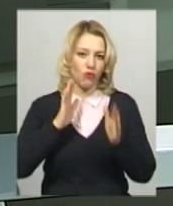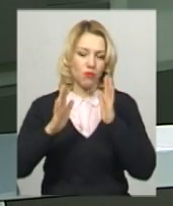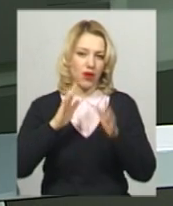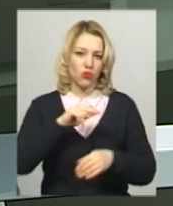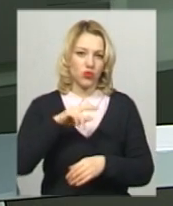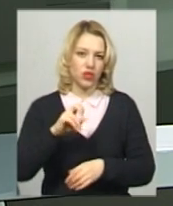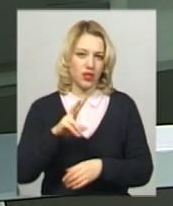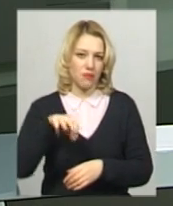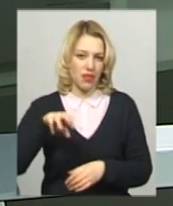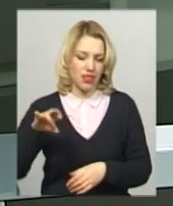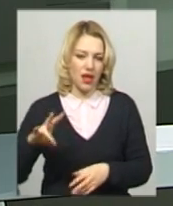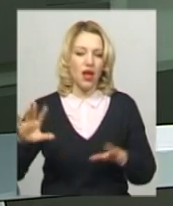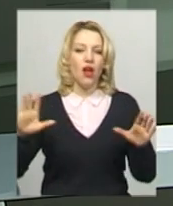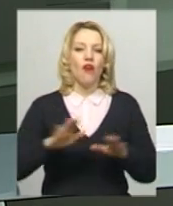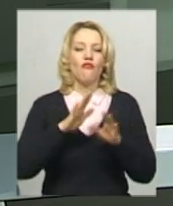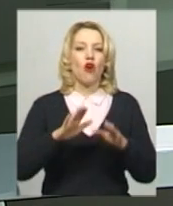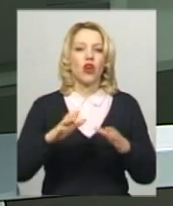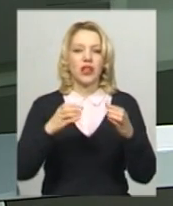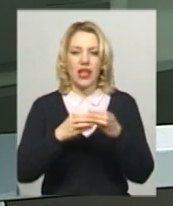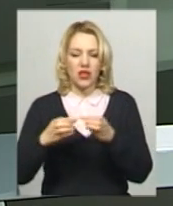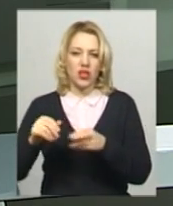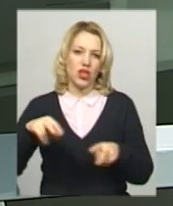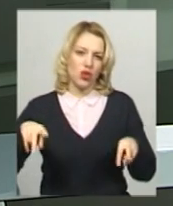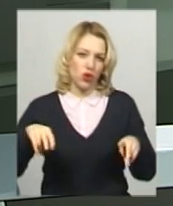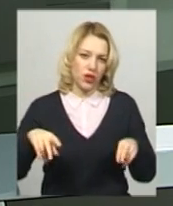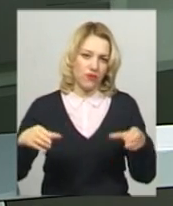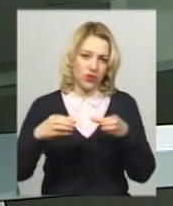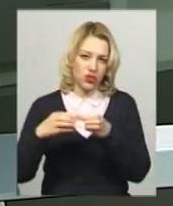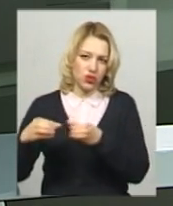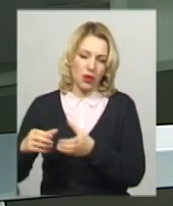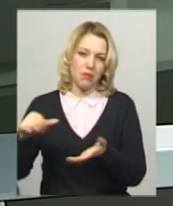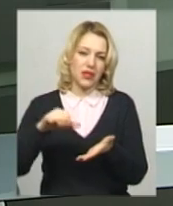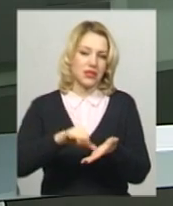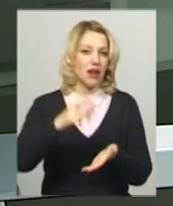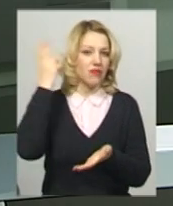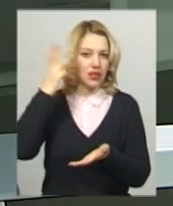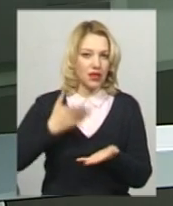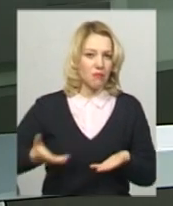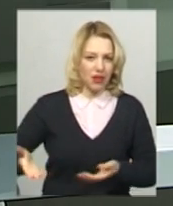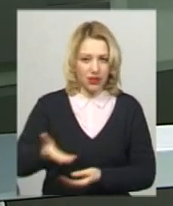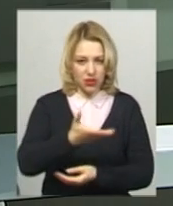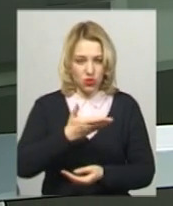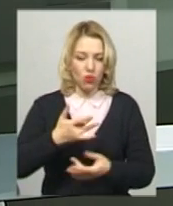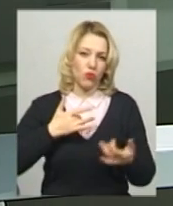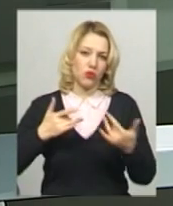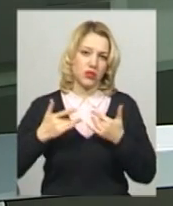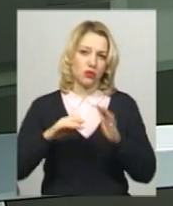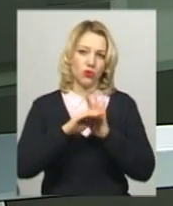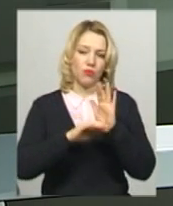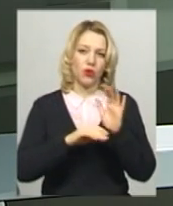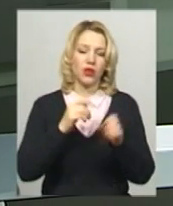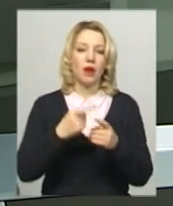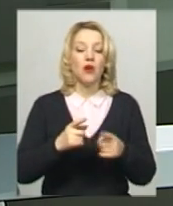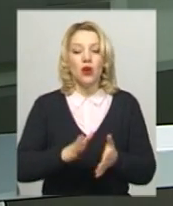Чекмана. Фольклорні та хореографічні колективи Хмельницького представили концертну програму. Для відвідувачів парку розгорнули ярмарок